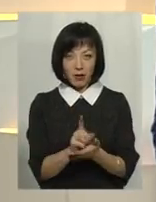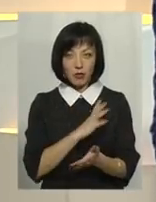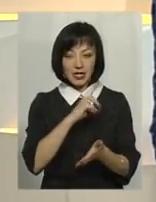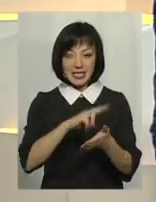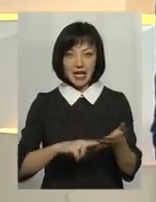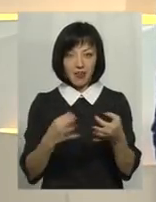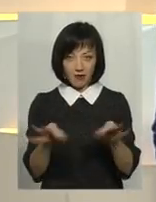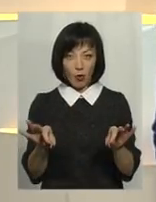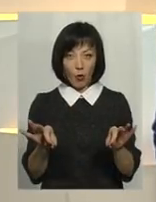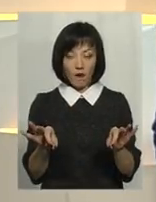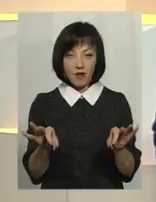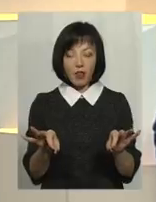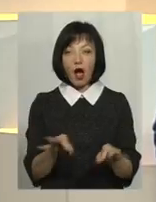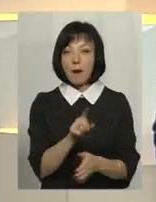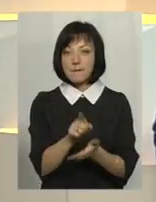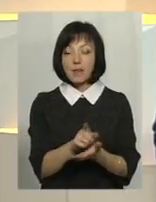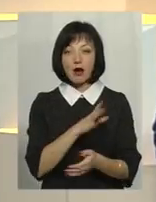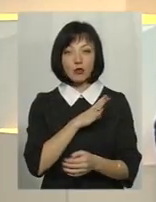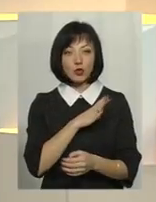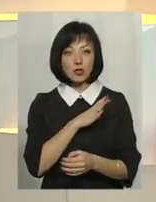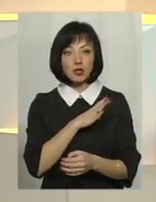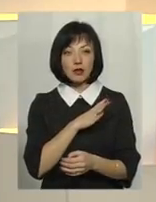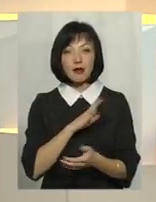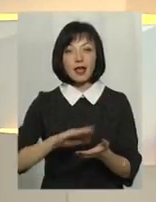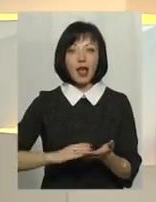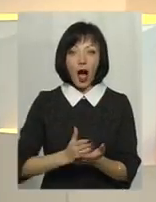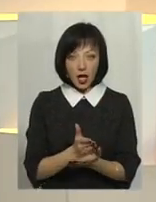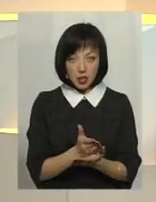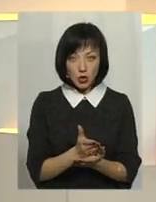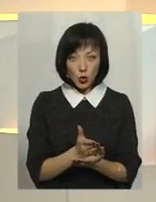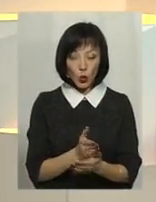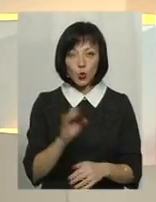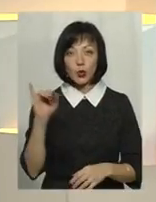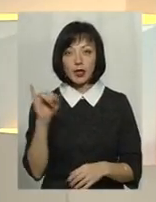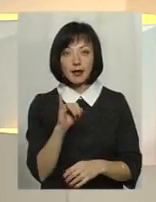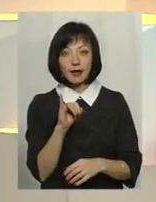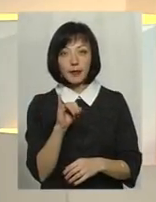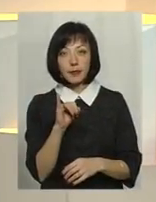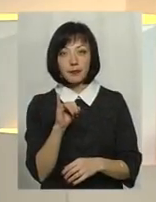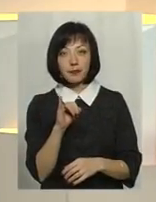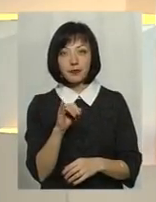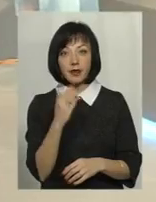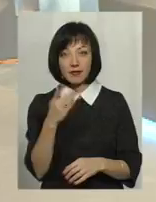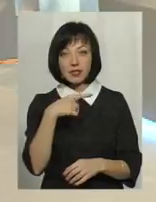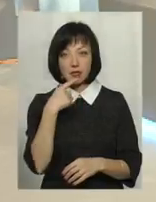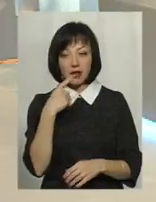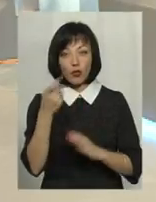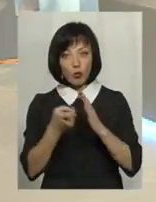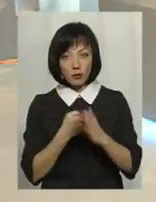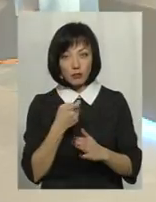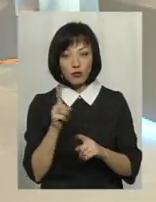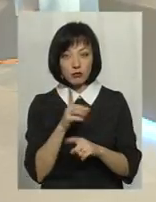сертифікована, вона має бути якісною, і ви зазначили, впізнавана.